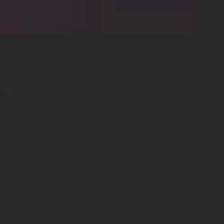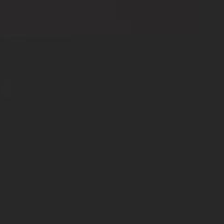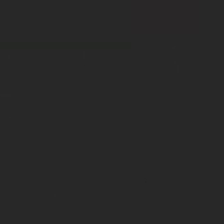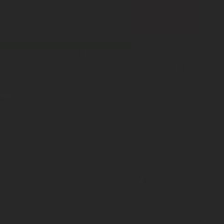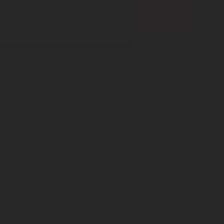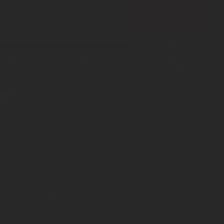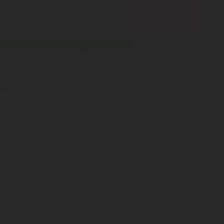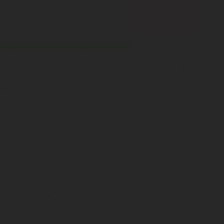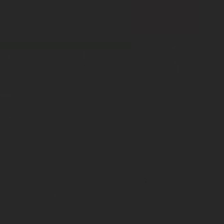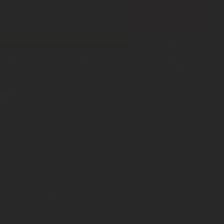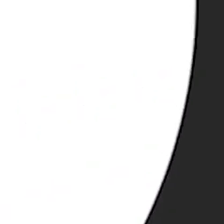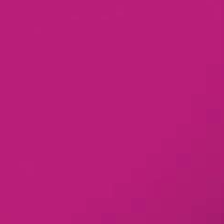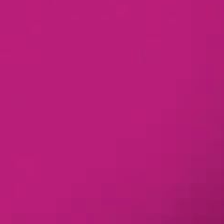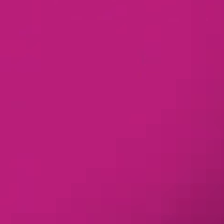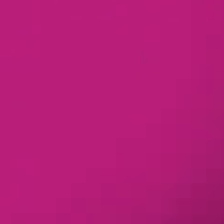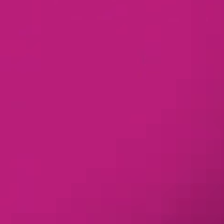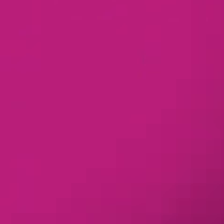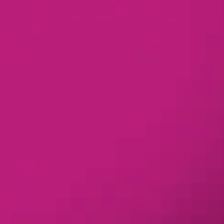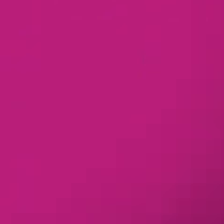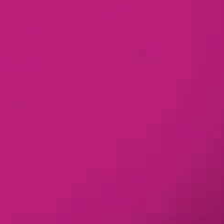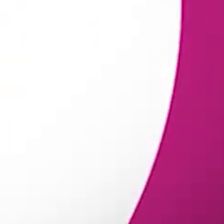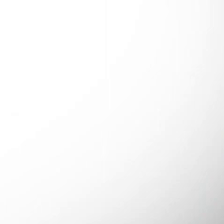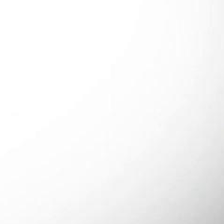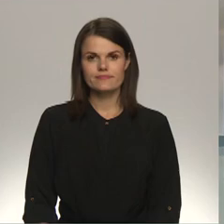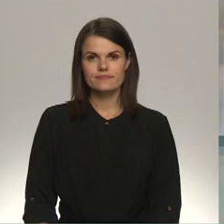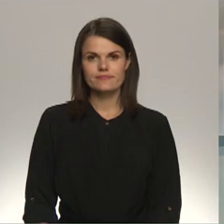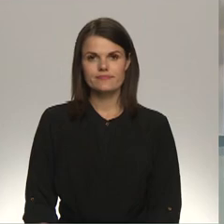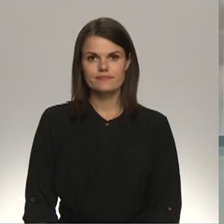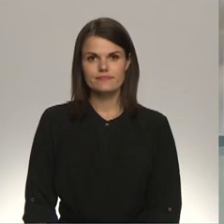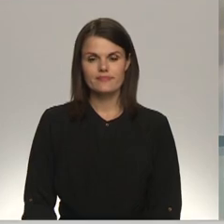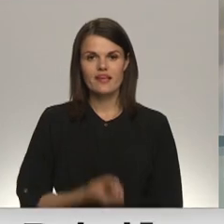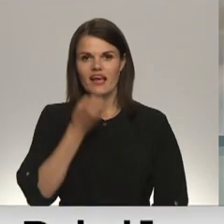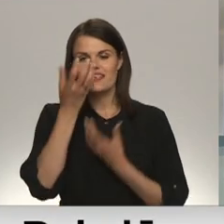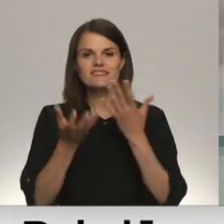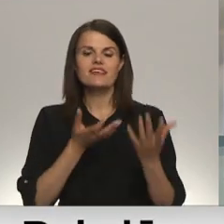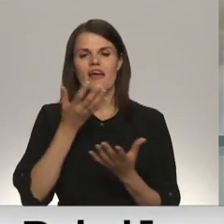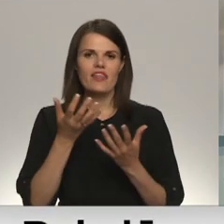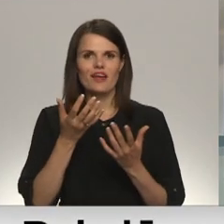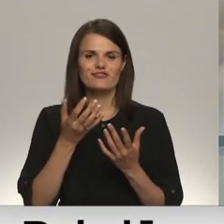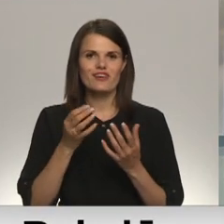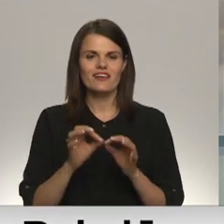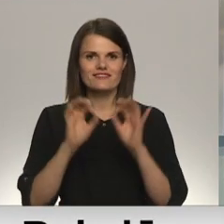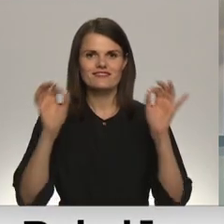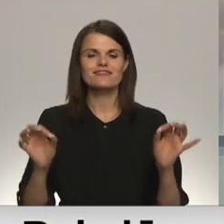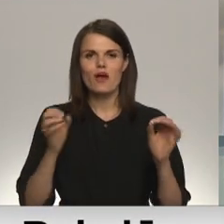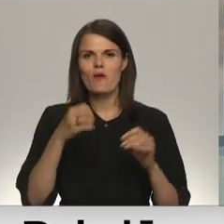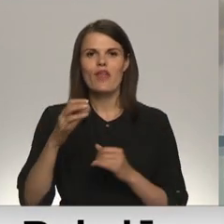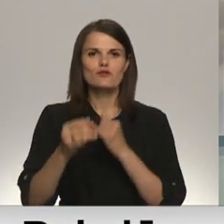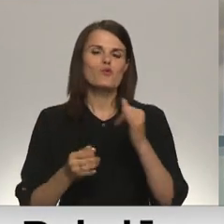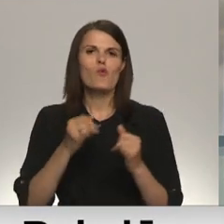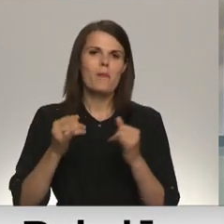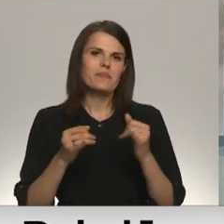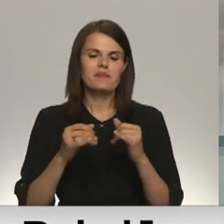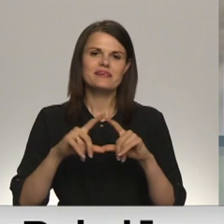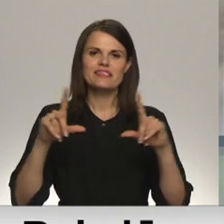Re, visi ēters ir te! Ziedēšanas maratons Dārskopības institūtā Dobelē